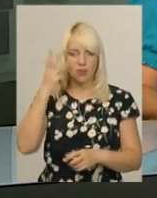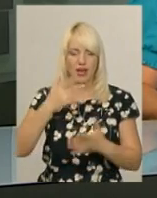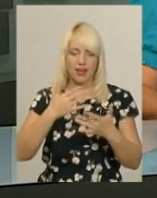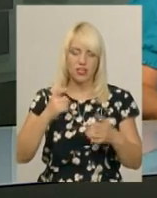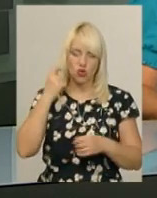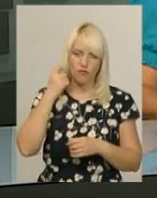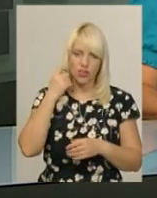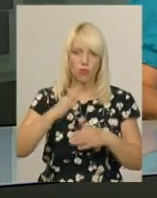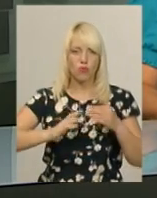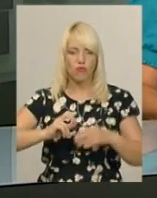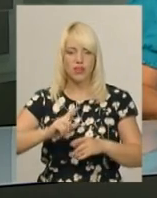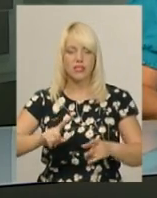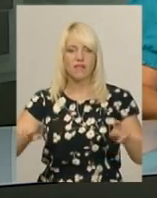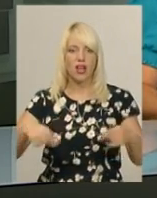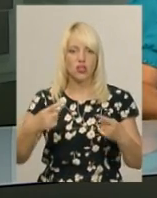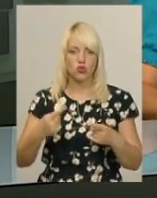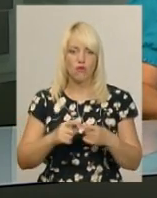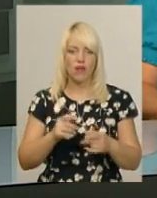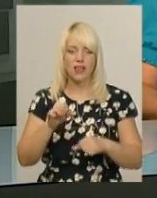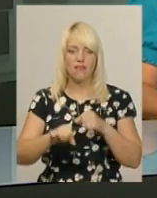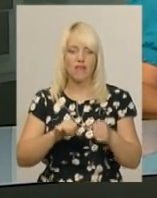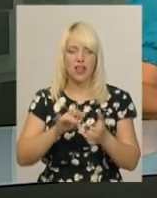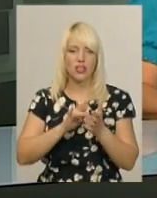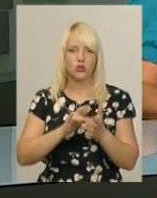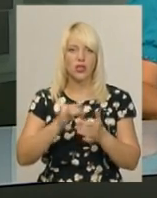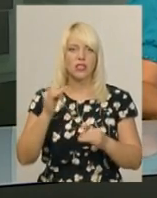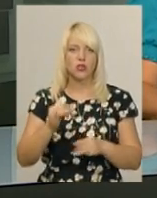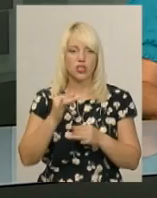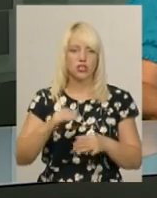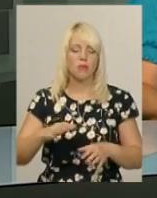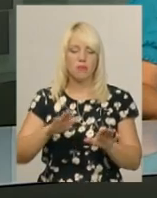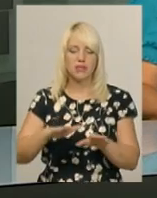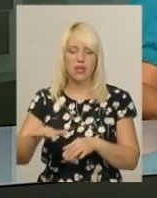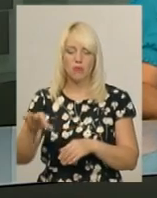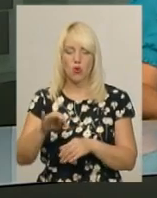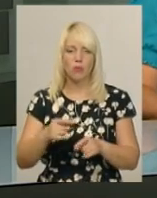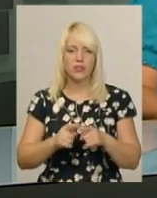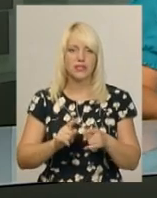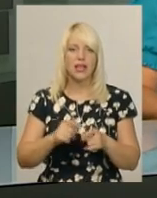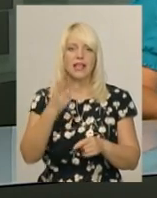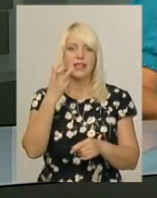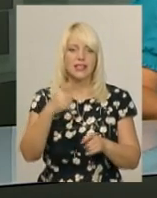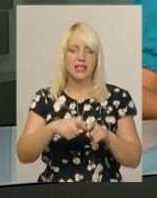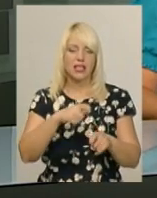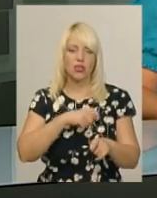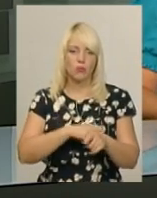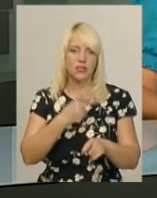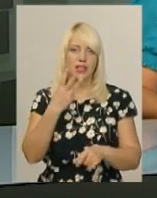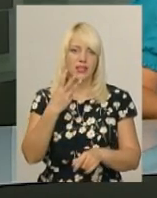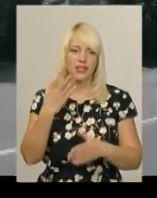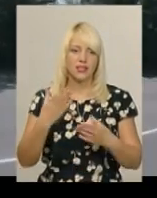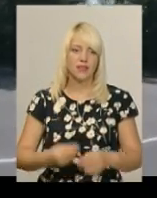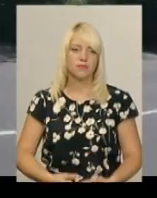і професій влаштували велотур історичними місцями області. Подолали 300 кілометрів за три дні. Де побували – дивіться далі.